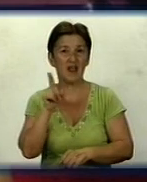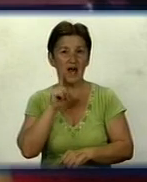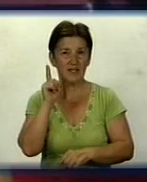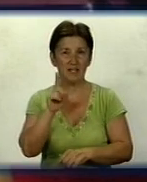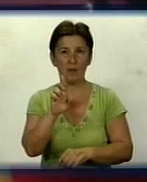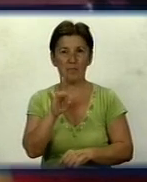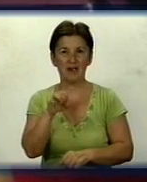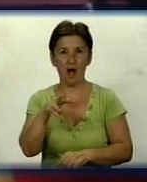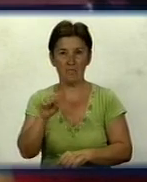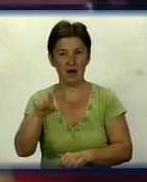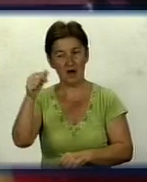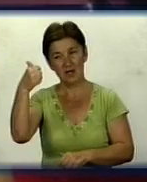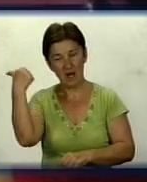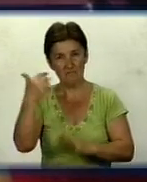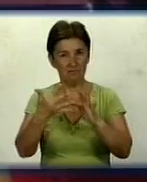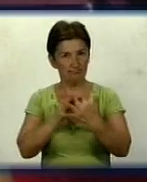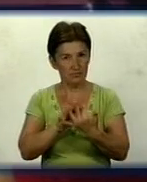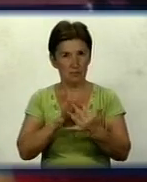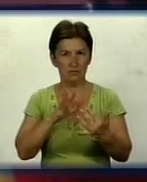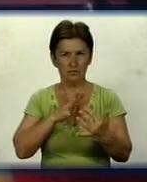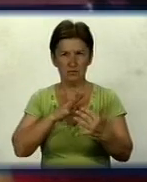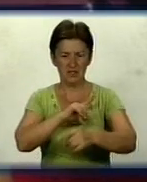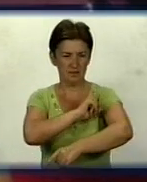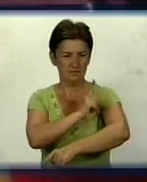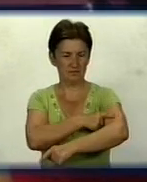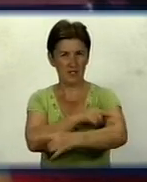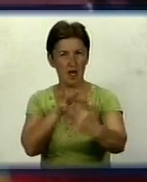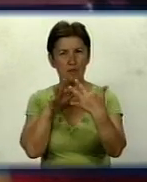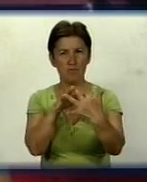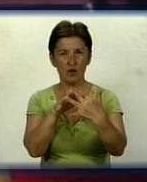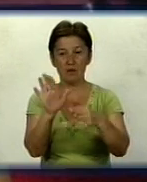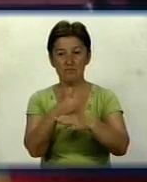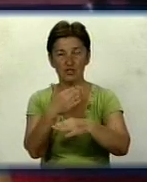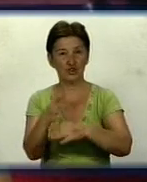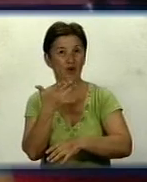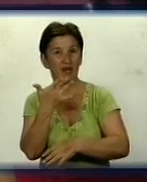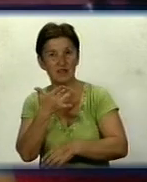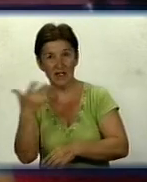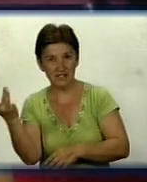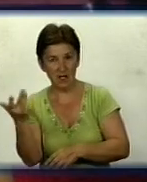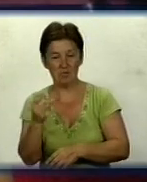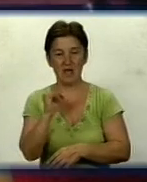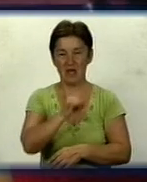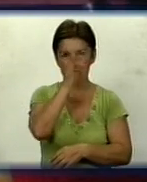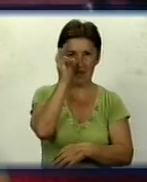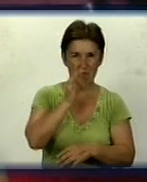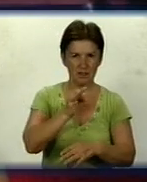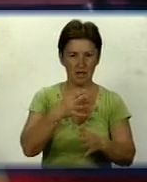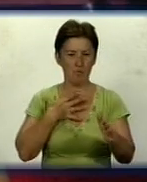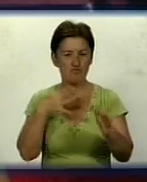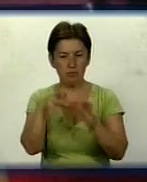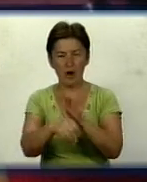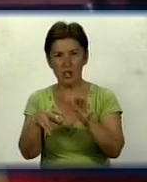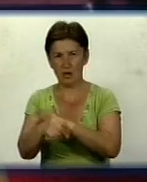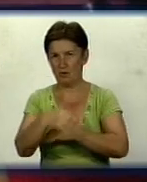районі. Саме там у 41-му році точилися запеклі бої між радянськими та німецькими військами. На місцевих полях полягло чимало наших